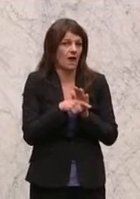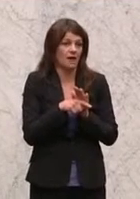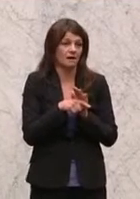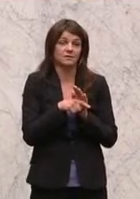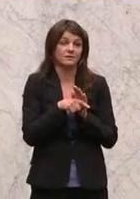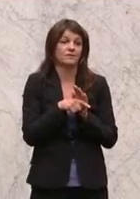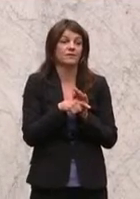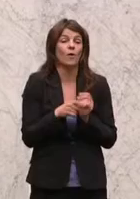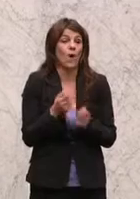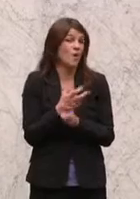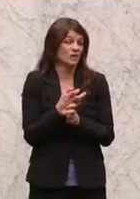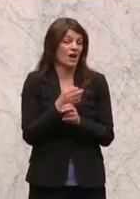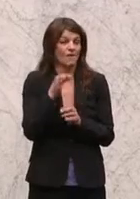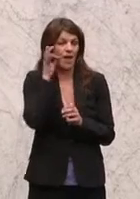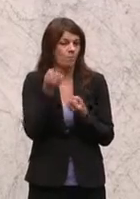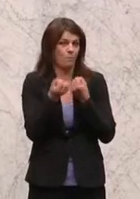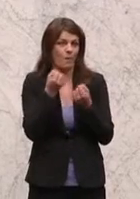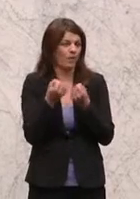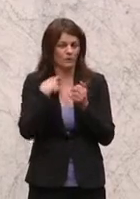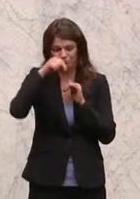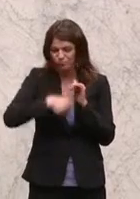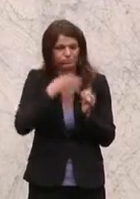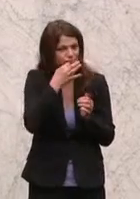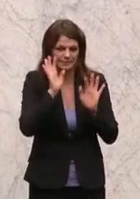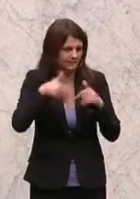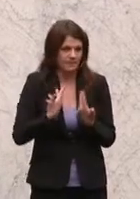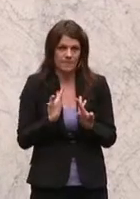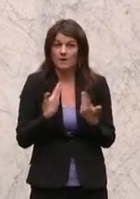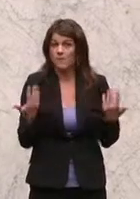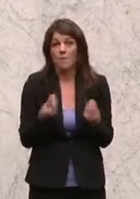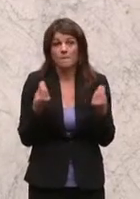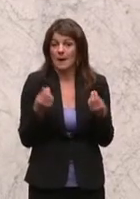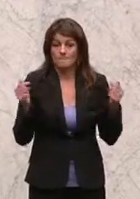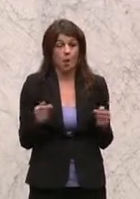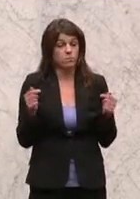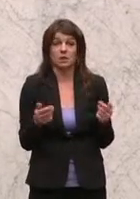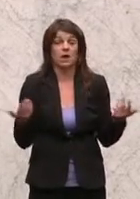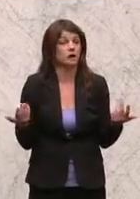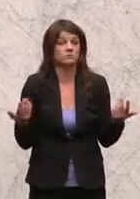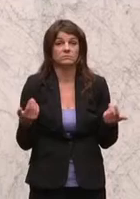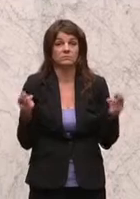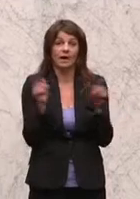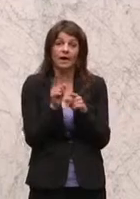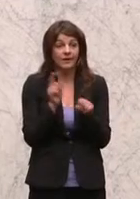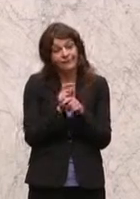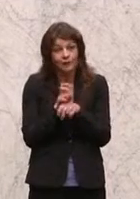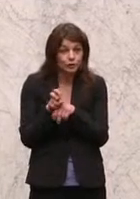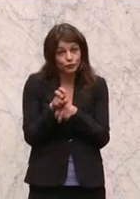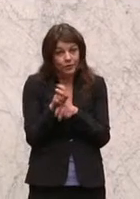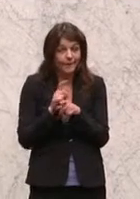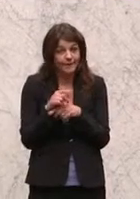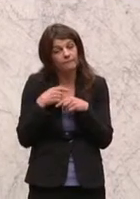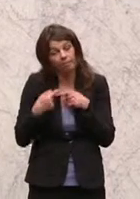österreichischen Frauenpolitik eingehen, weil im Moment geht sich das Ganze wie in einem Schneckentempo voran.